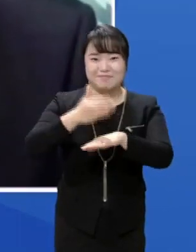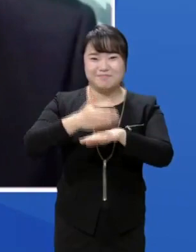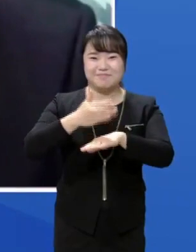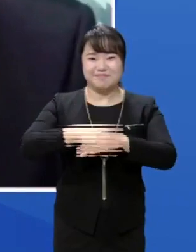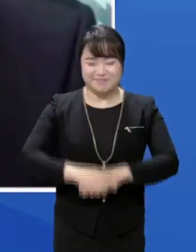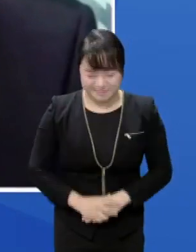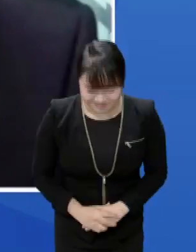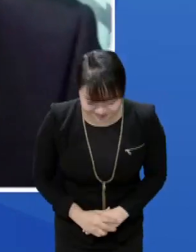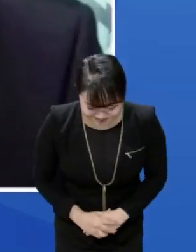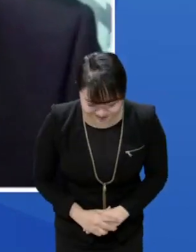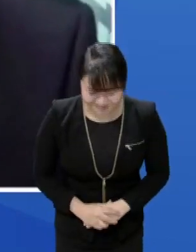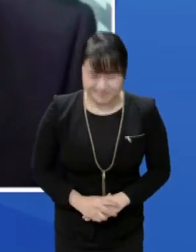네, 열심히 하겠습니다. 수고하셨습니다. 수고하셨습니다.